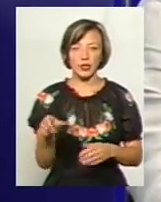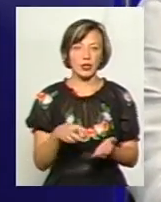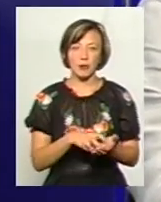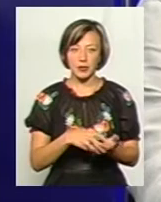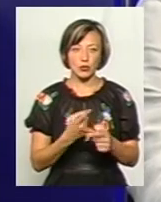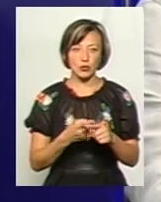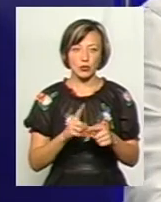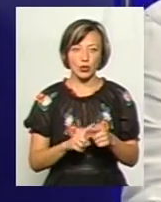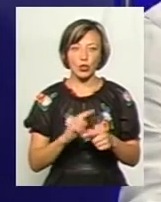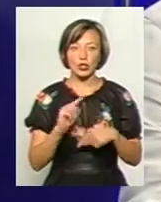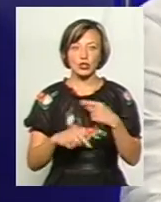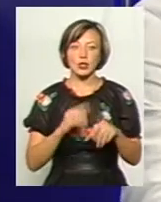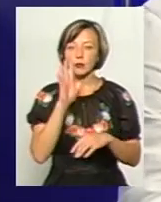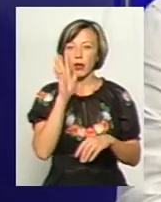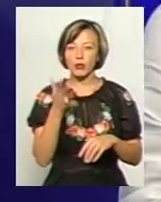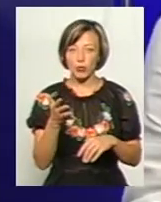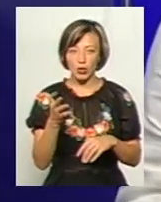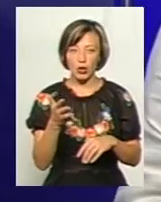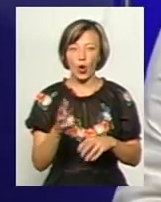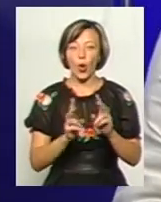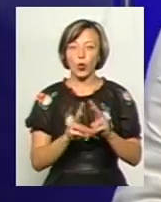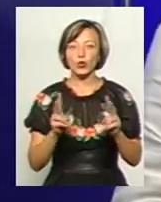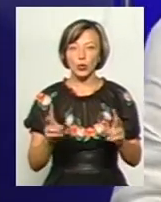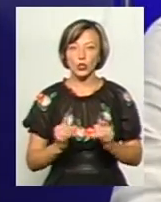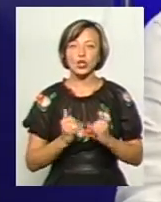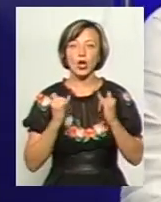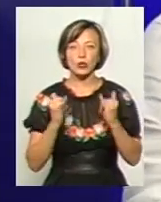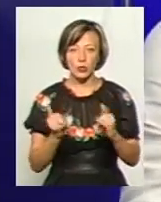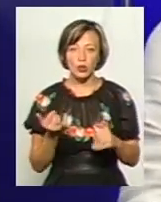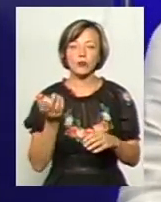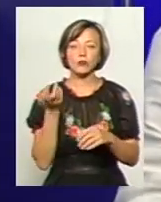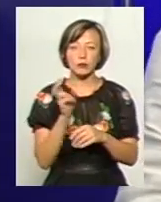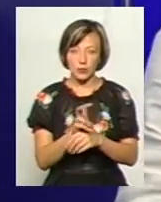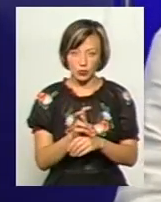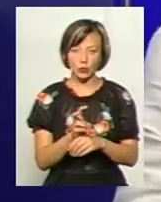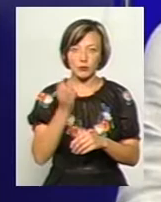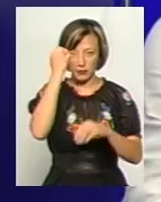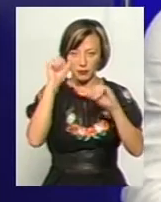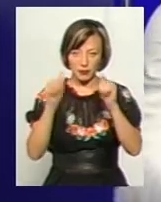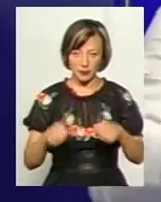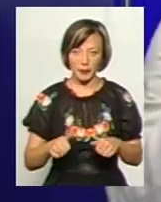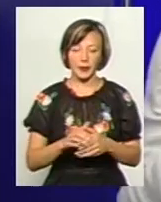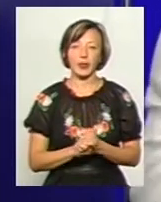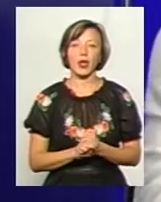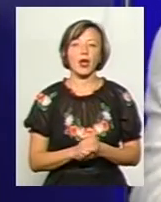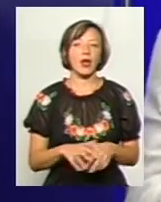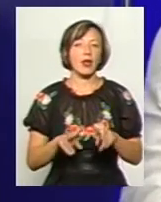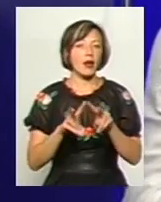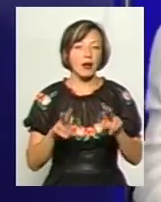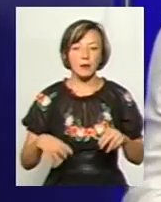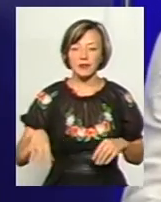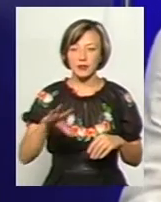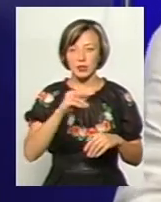бійтесь цього. Через п'ять років ті, хто його шанує, вони будуть біля нього. Так само стосовно